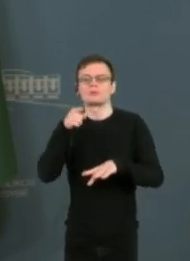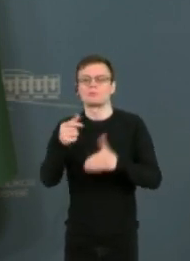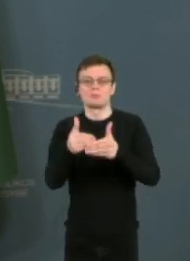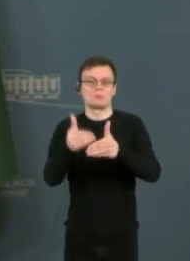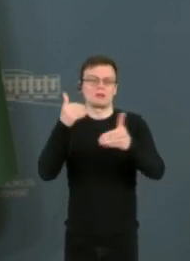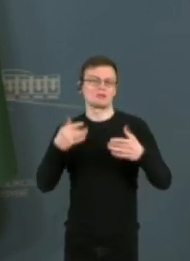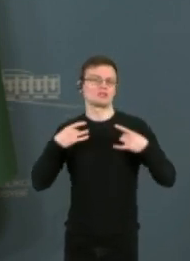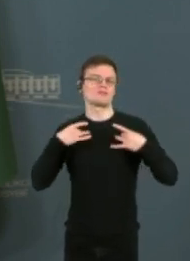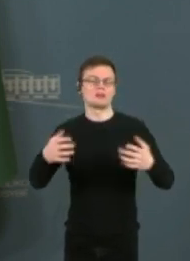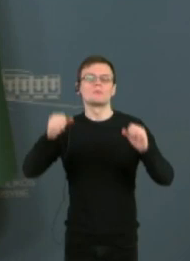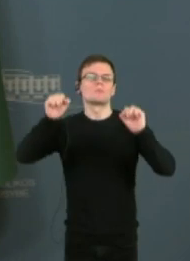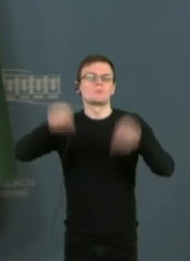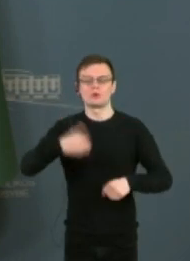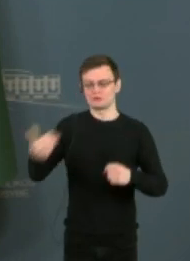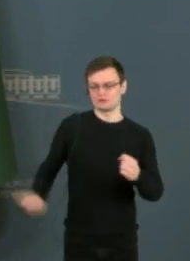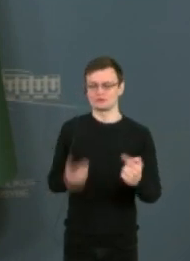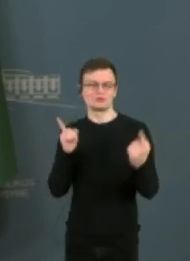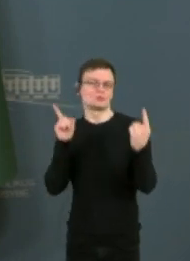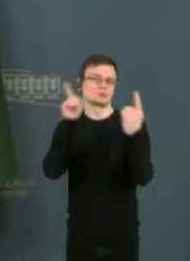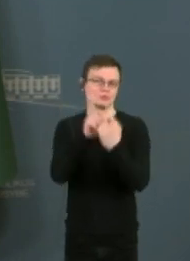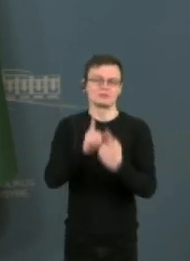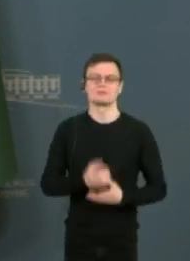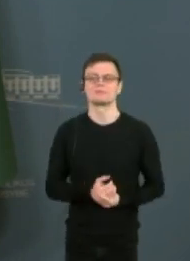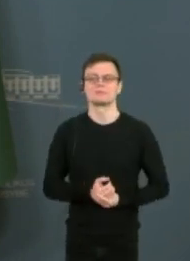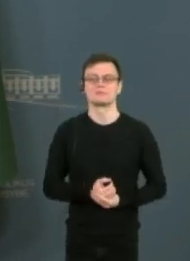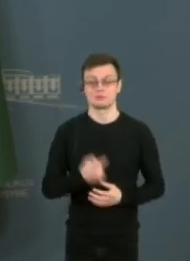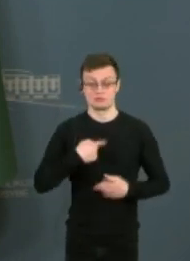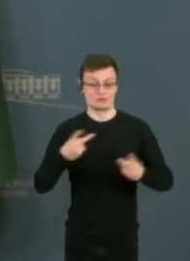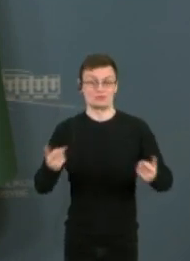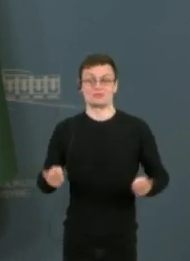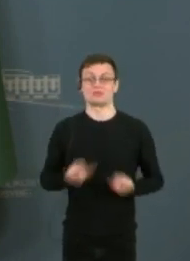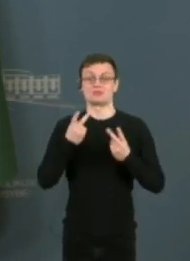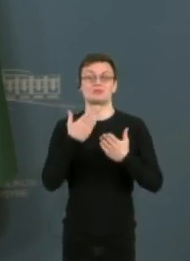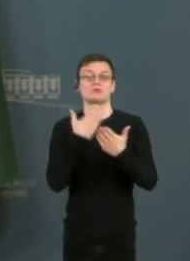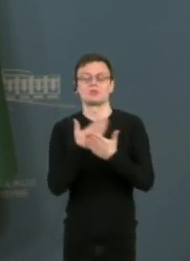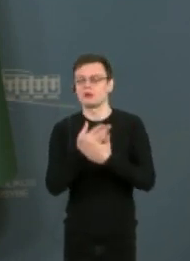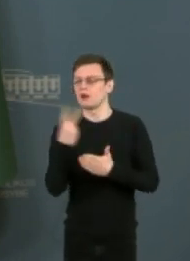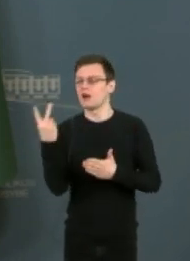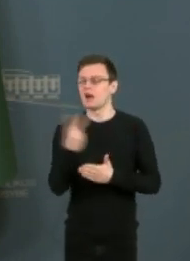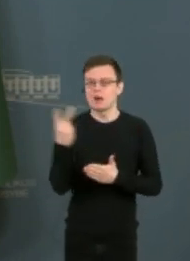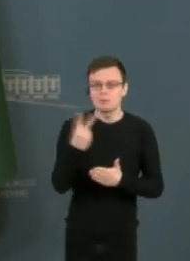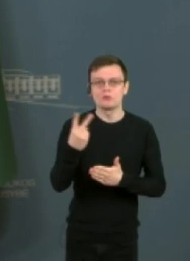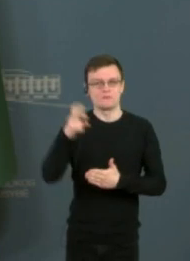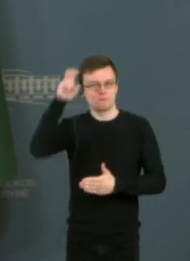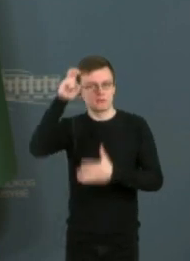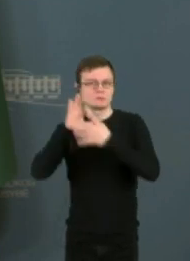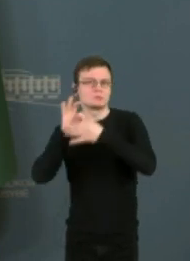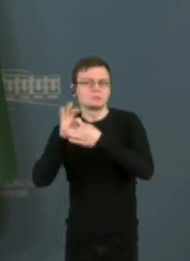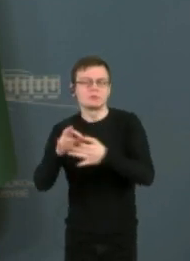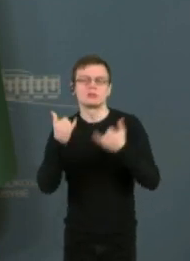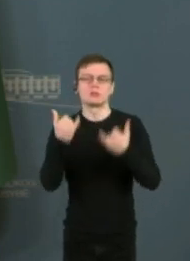šventę mes galime gyvai susitikti. Aš labai džiaugiuosi, kad dvišaliai santykiai tarp Lietuvos ir Lenkijos yra